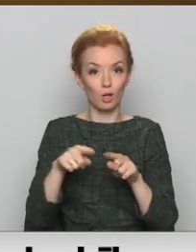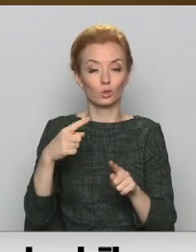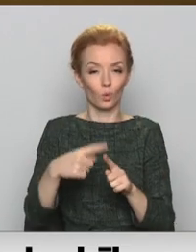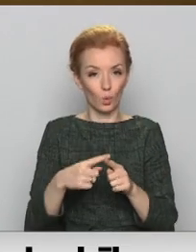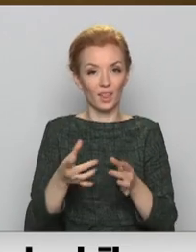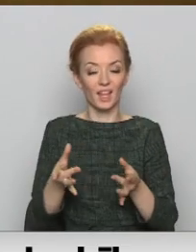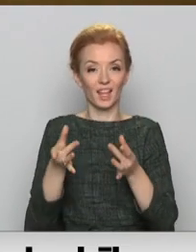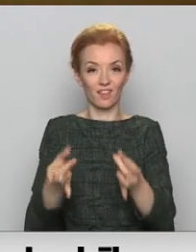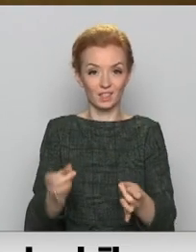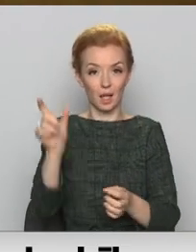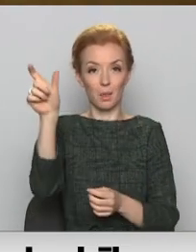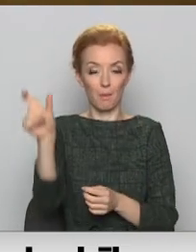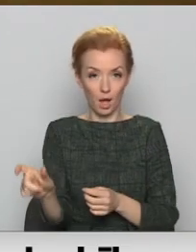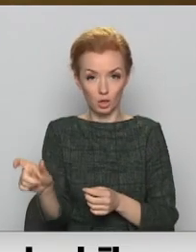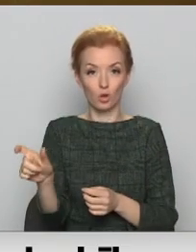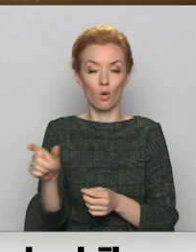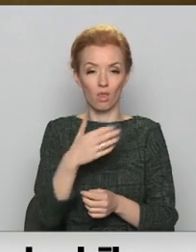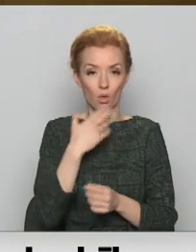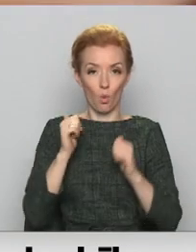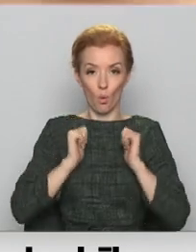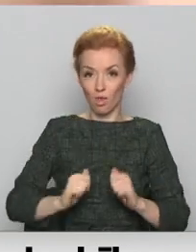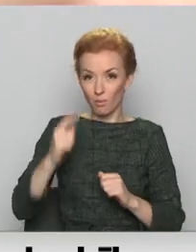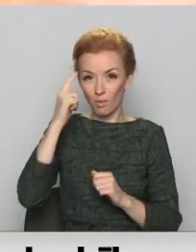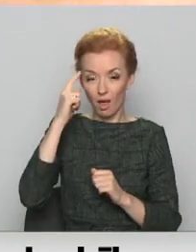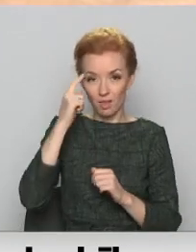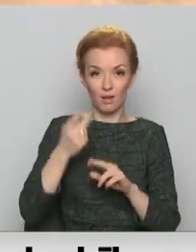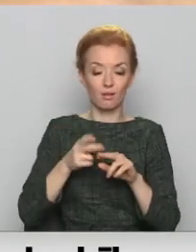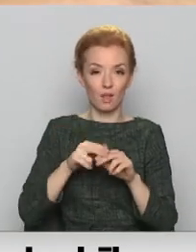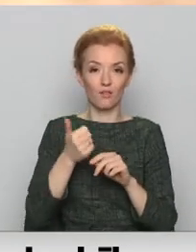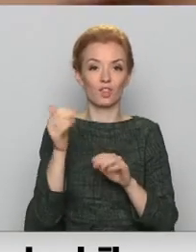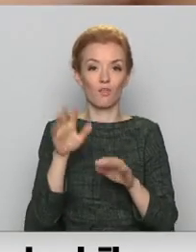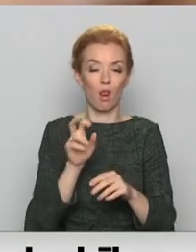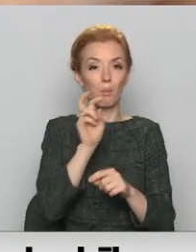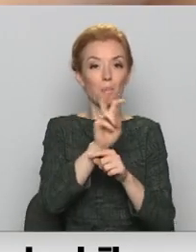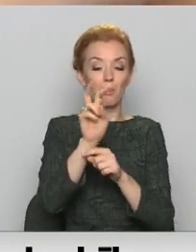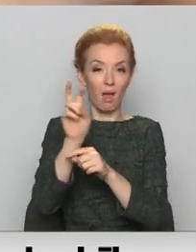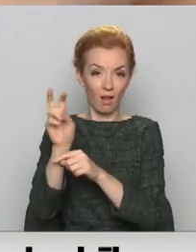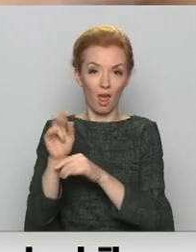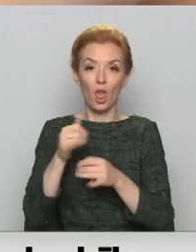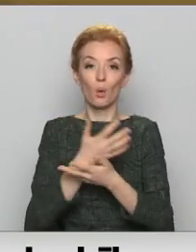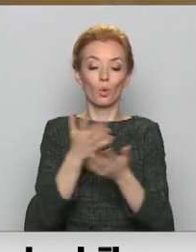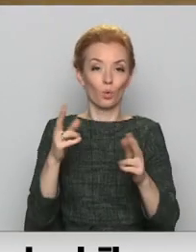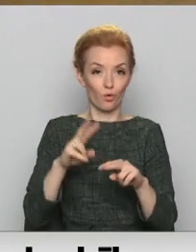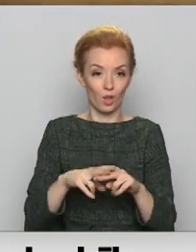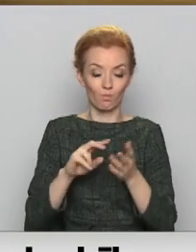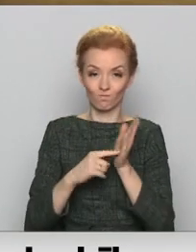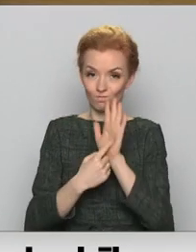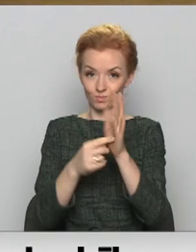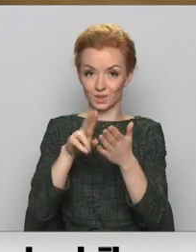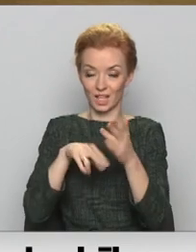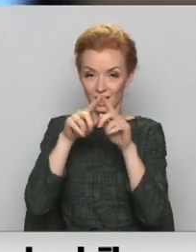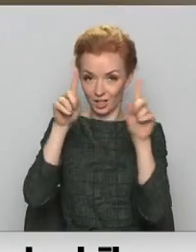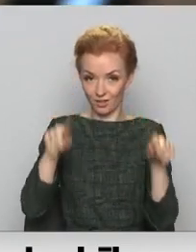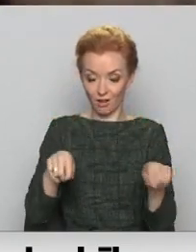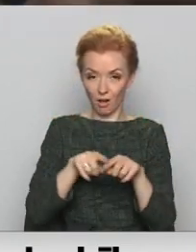inficēta persona būdama negotprātīga, var apmeklēt, jebkuru vietu uzrādotu vakcinācijas certifikātu. Nacionālajā